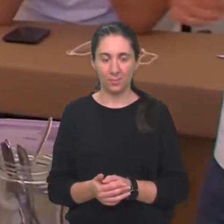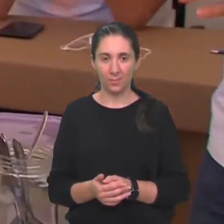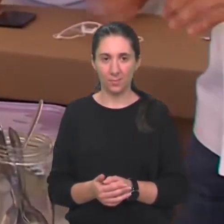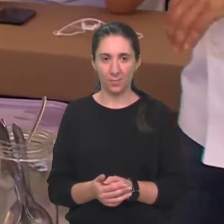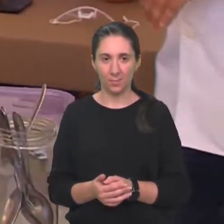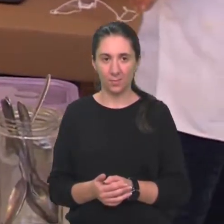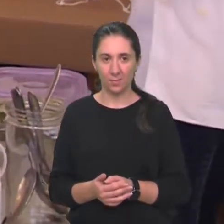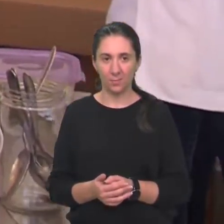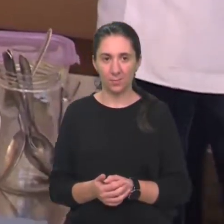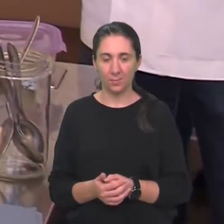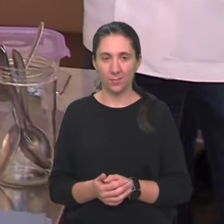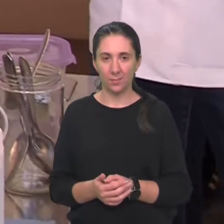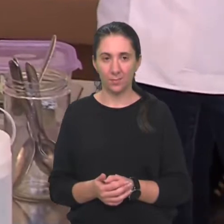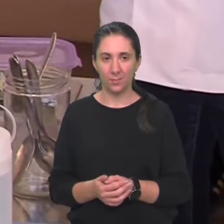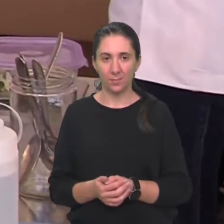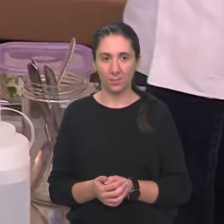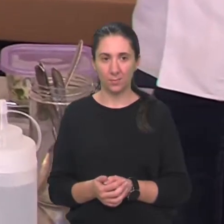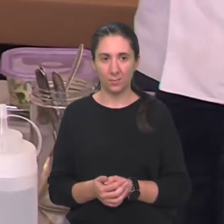Samo slaži, samo slaži!